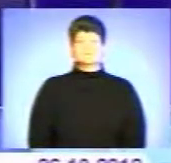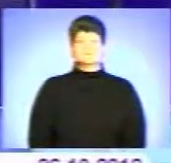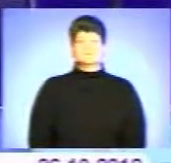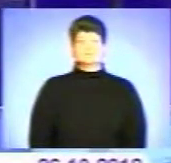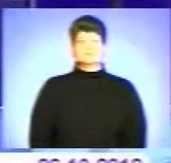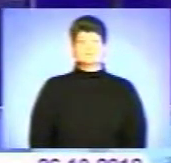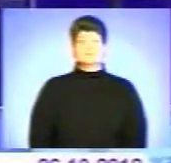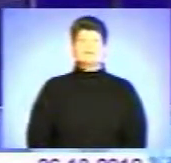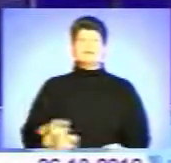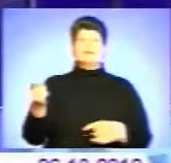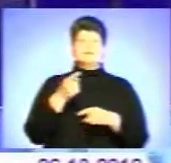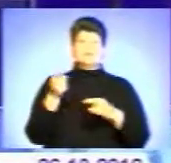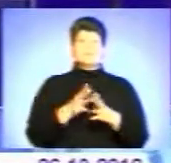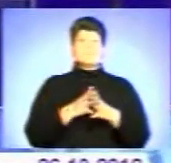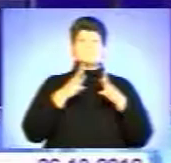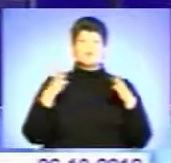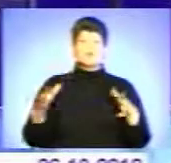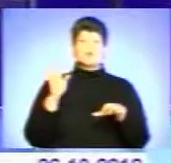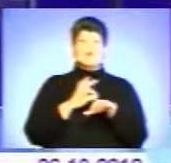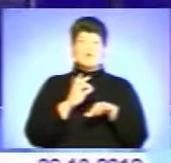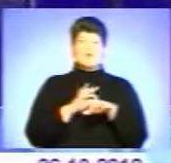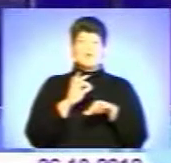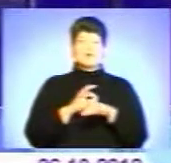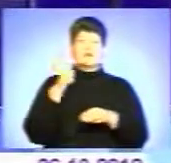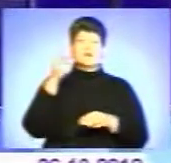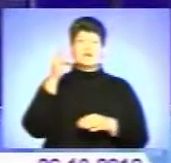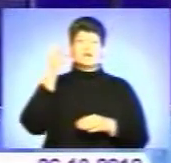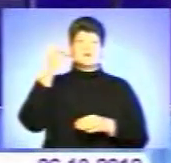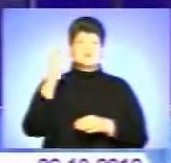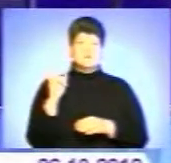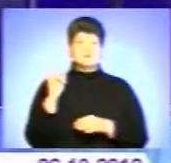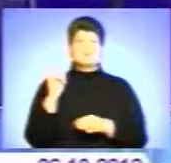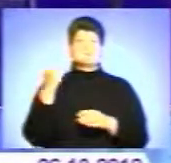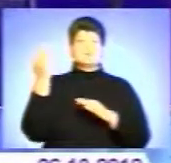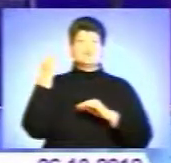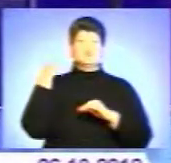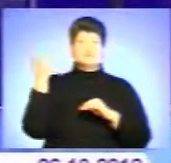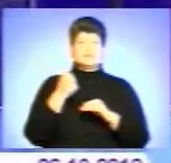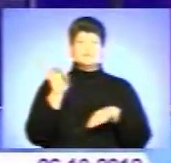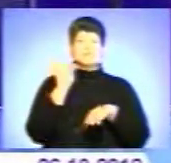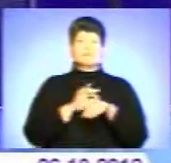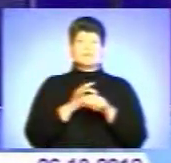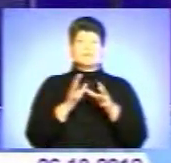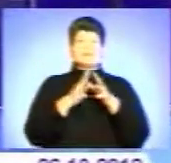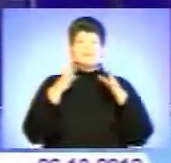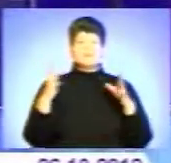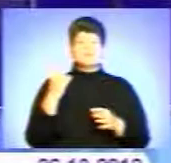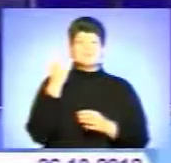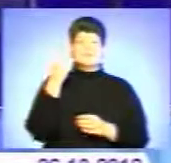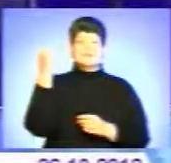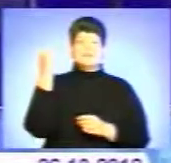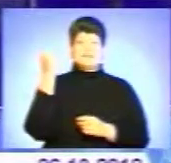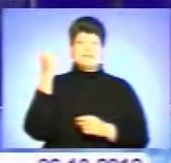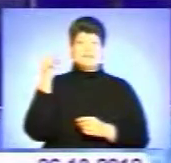На Тернопільщині більше хворих на гострі респіраторні вірусні інфекції. Лише за минулий тиждень захворіло більше двох тисяч людей.